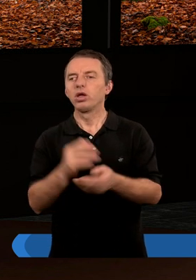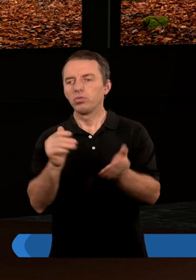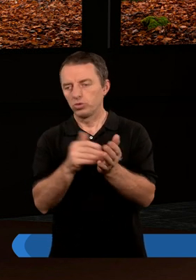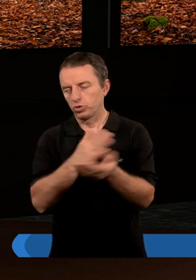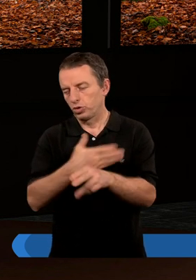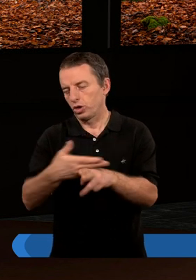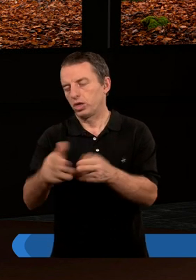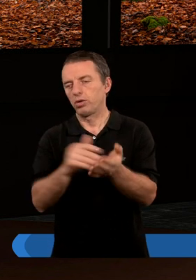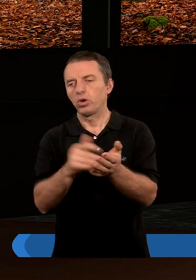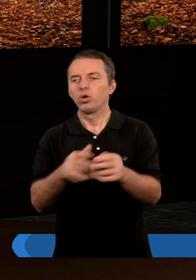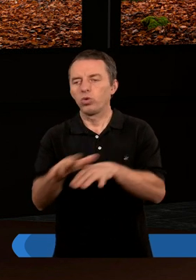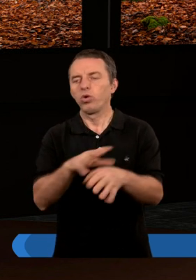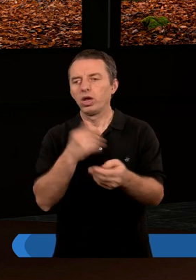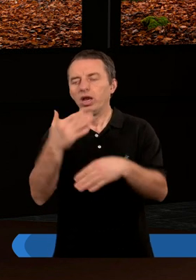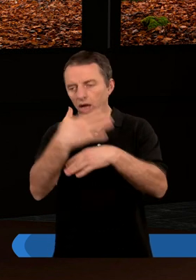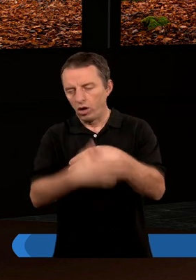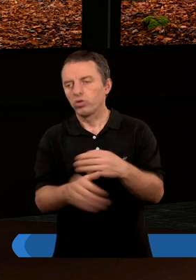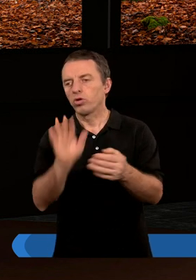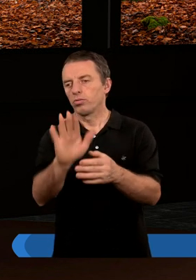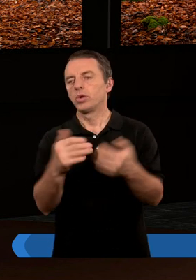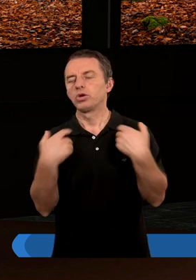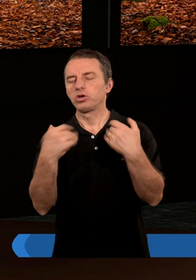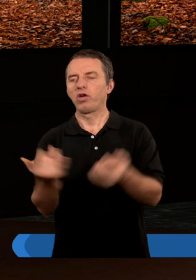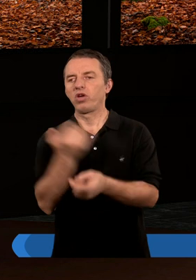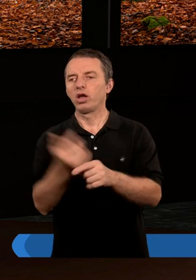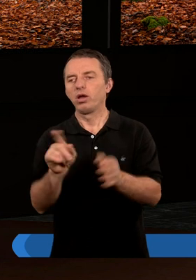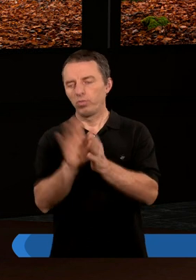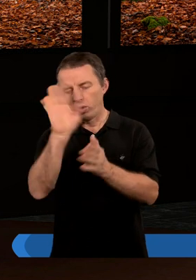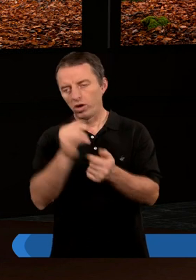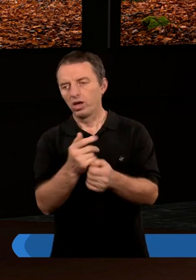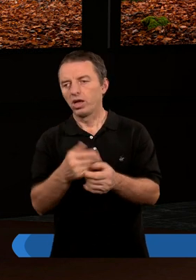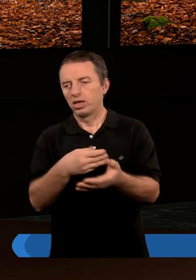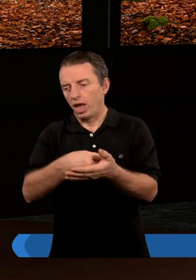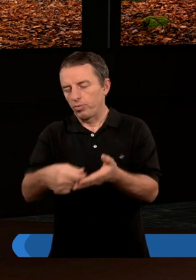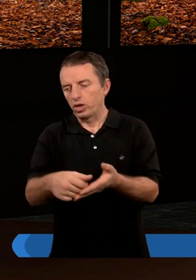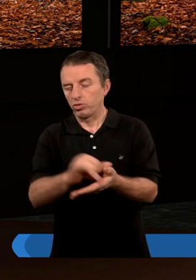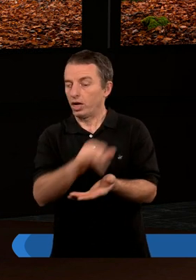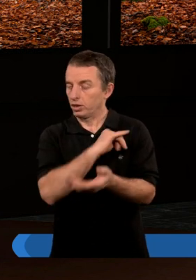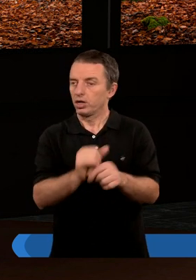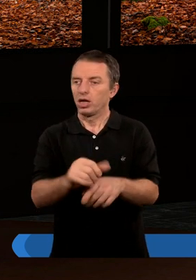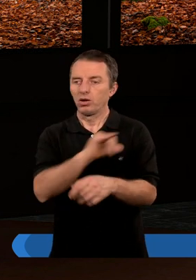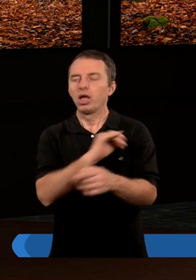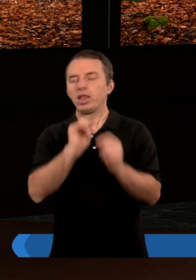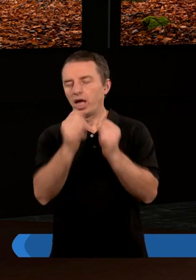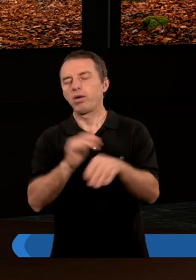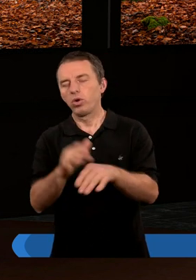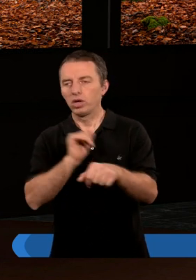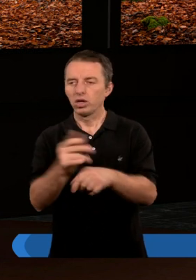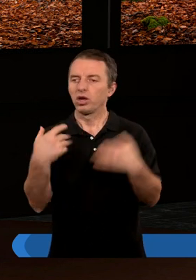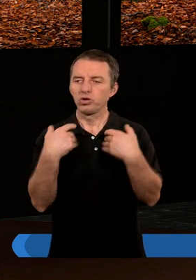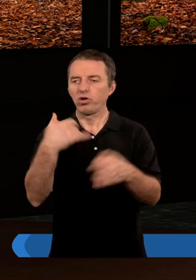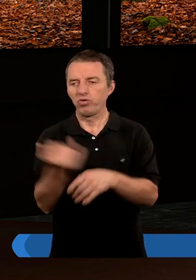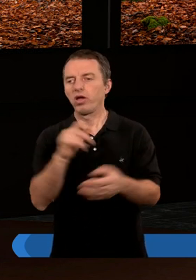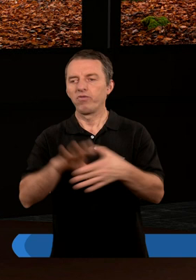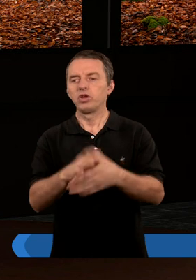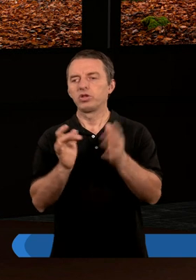macie swój pożytek ku uświęceniu, a na końcu życie wieczne. Zapłatą bowiem za grzech jest śmierć, ale darem łaski Boga